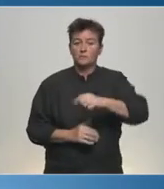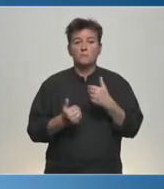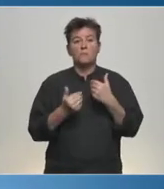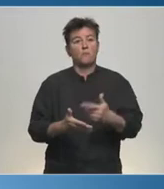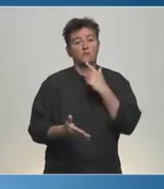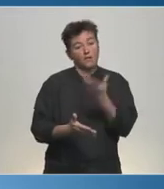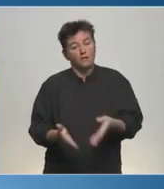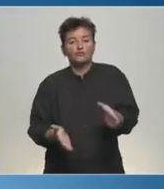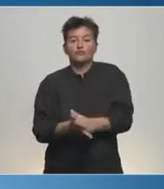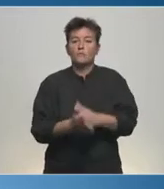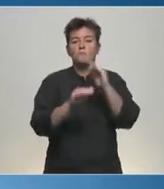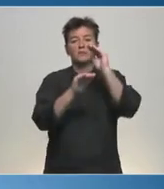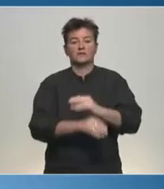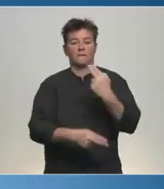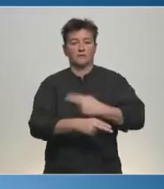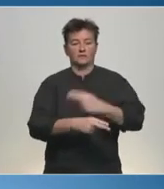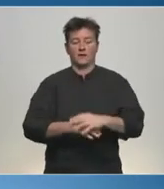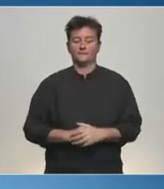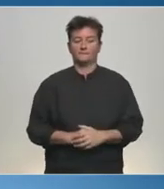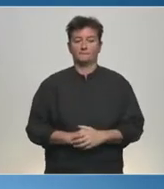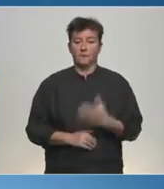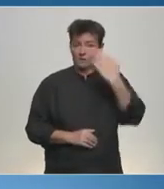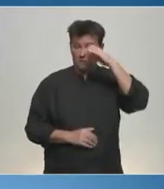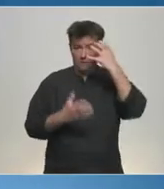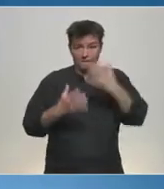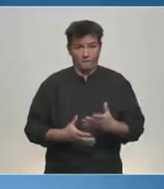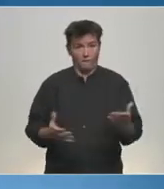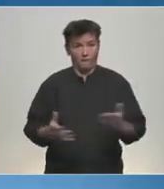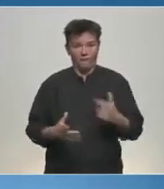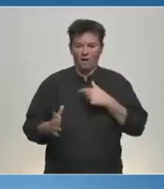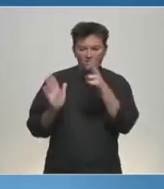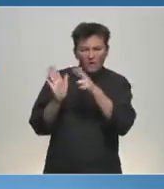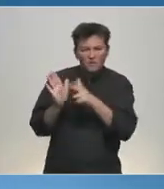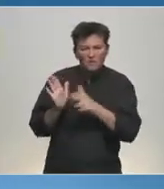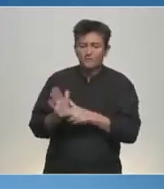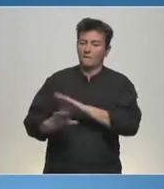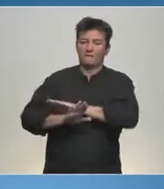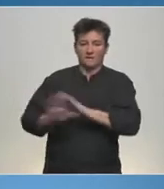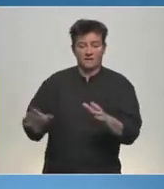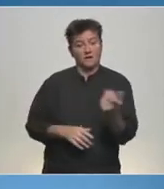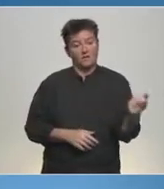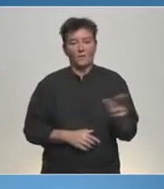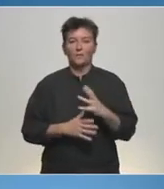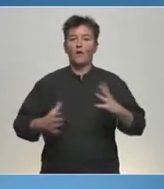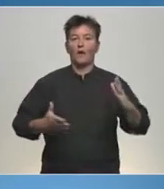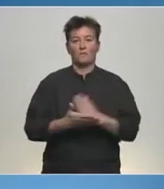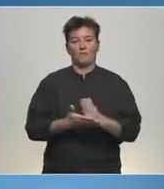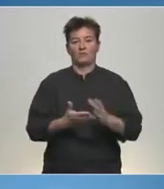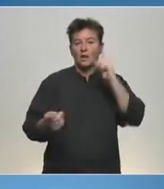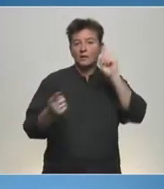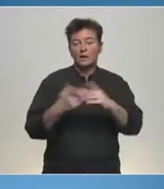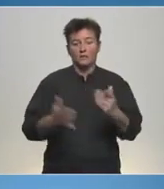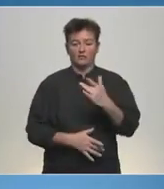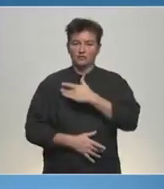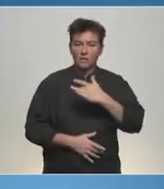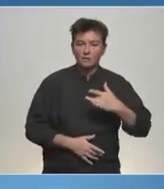que nous proposons, c'est une double protection de notre frontière. L'Europe que nous voulons, c'est celle qui renonce à l'excès de normes et qui renoue avec les grands projets